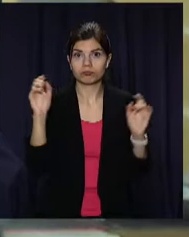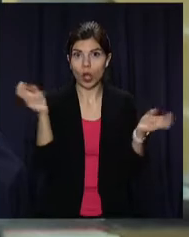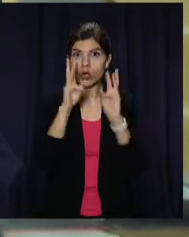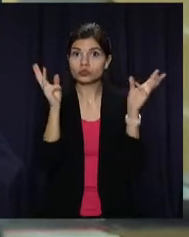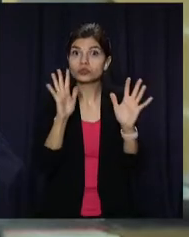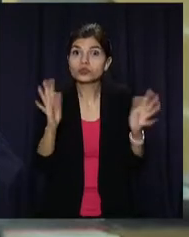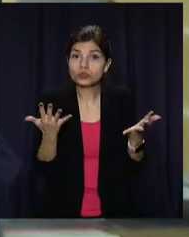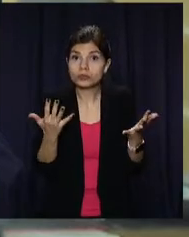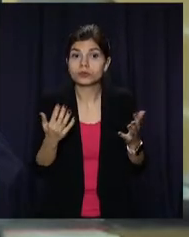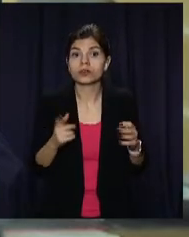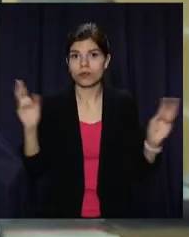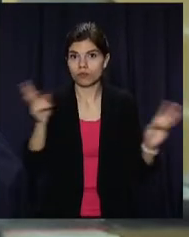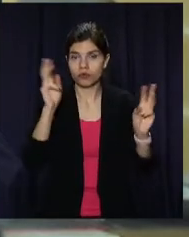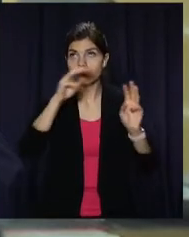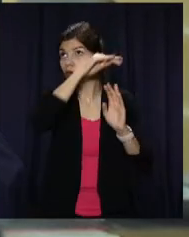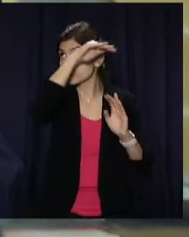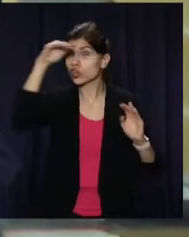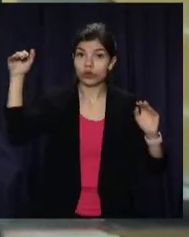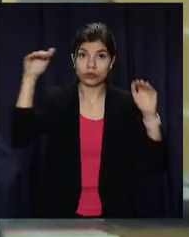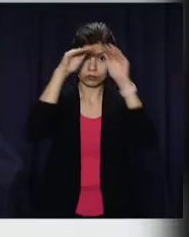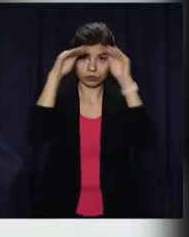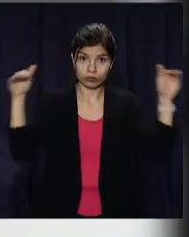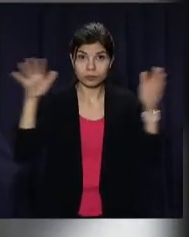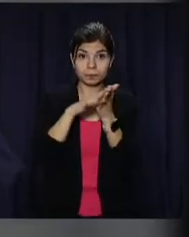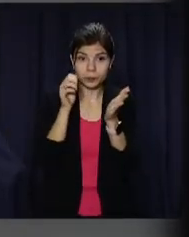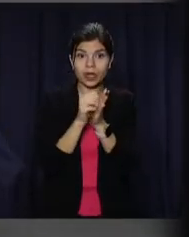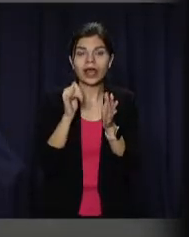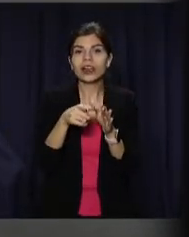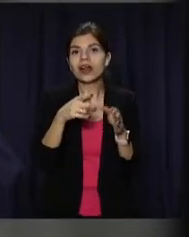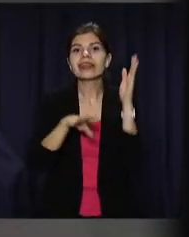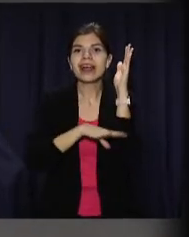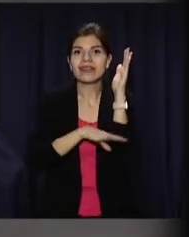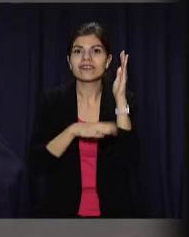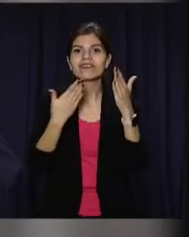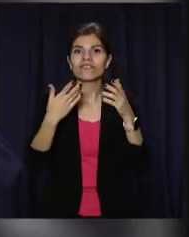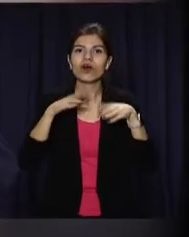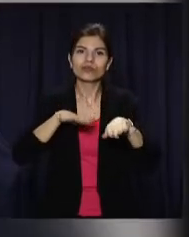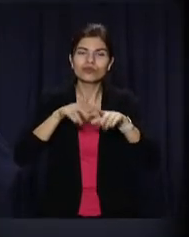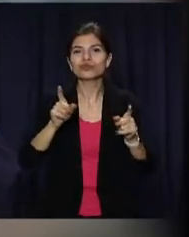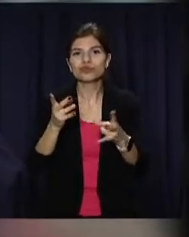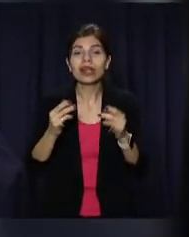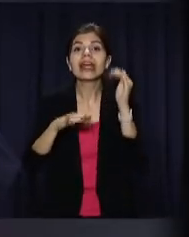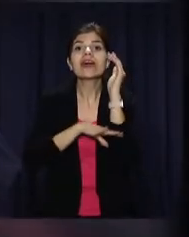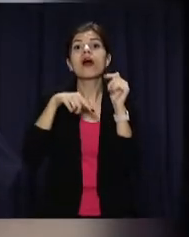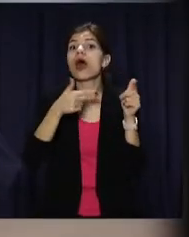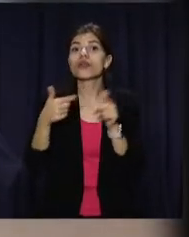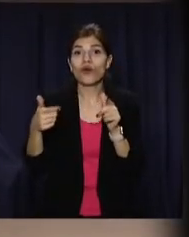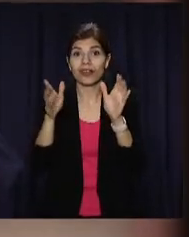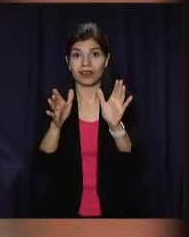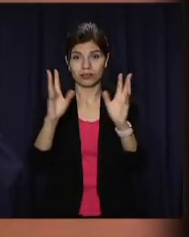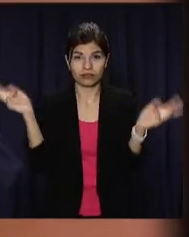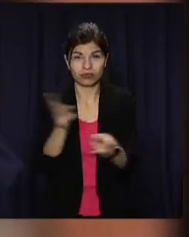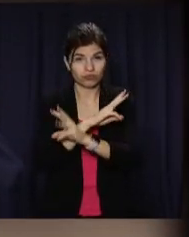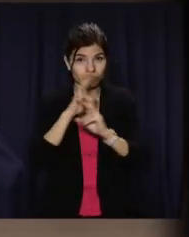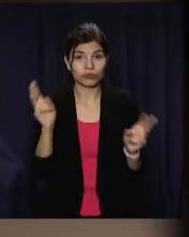пожежа. Вогонь охопив будівлю, знищив дах, верстати для виробництва меблів та готову продукцію, яка була всередині. Полум'я